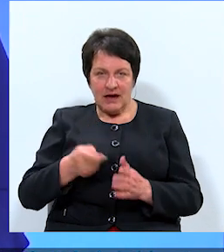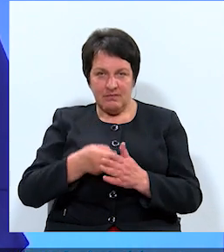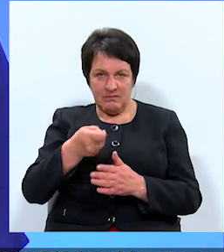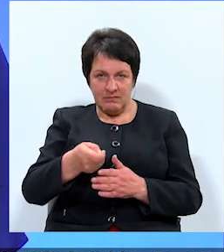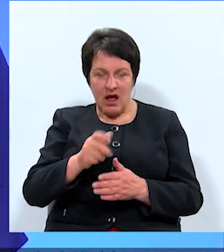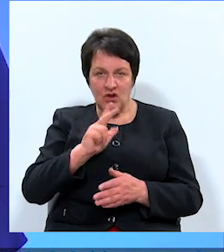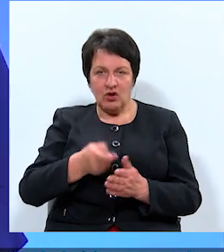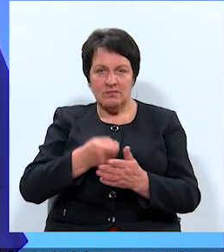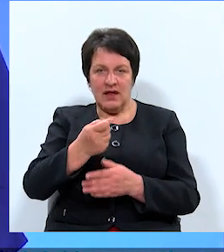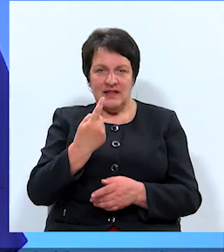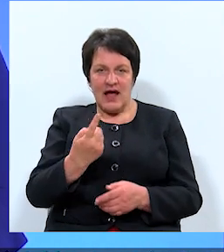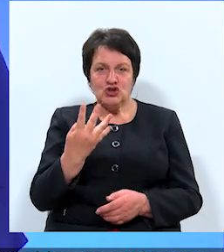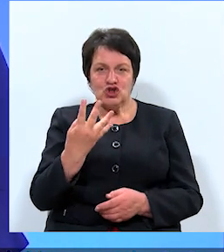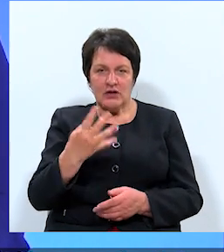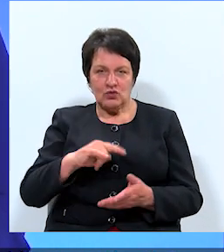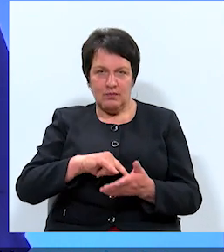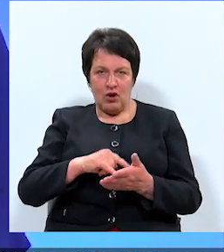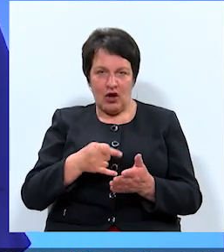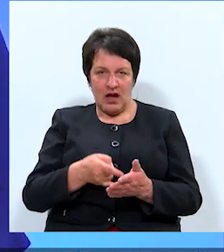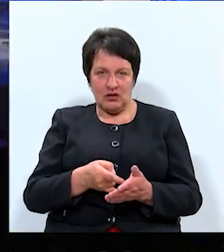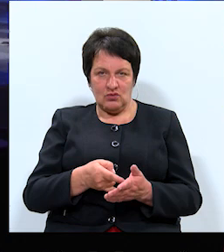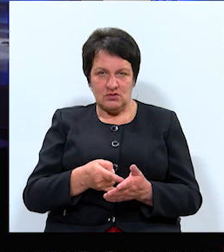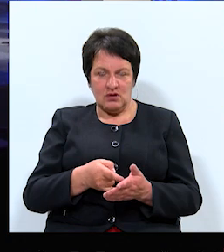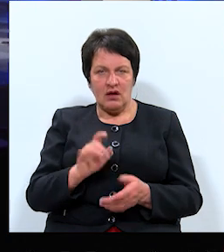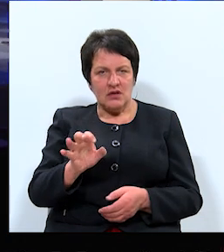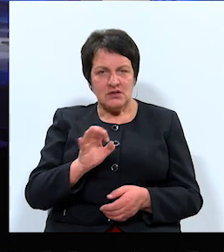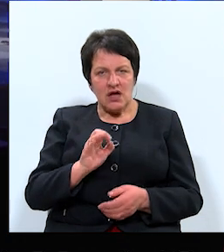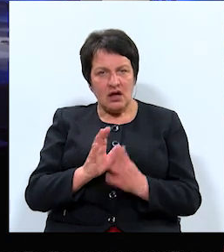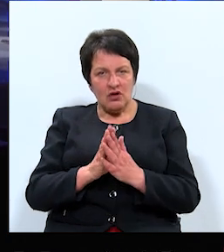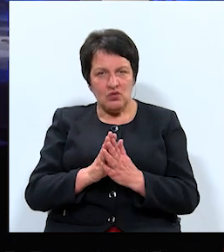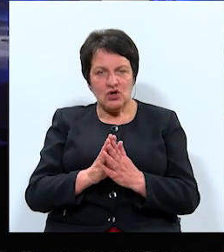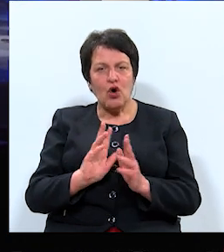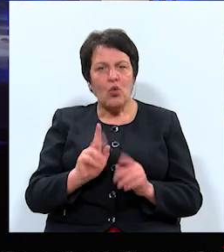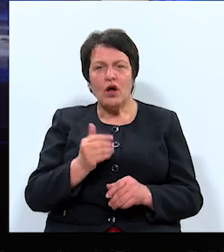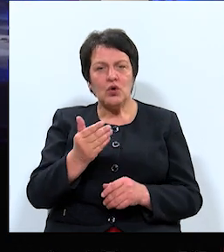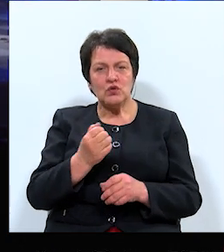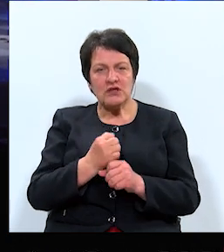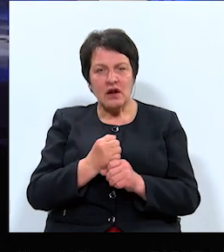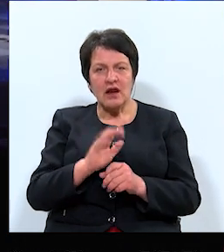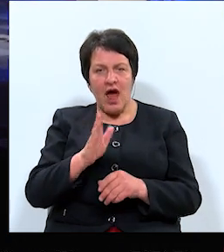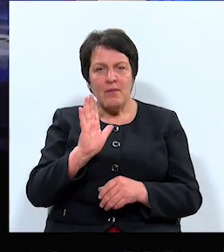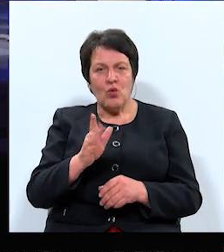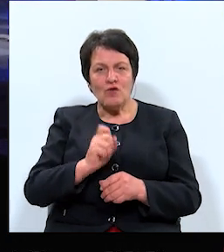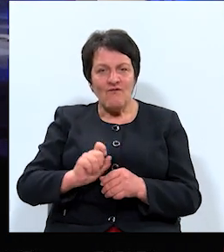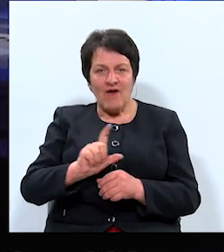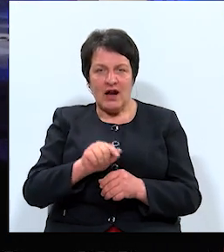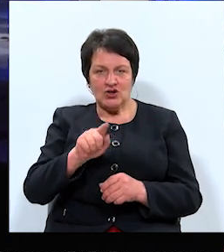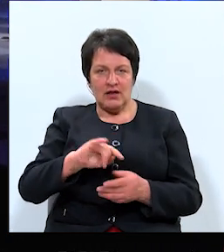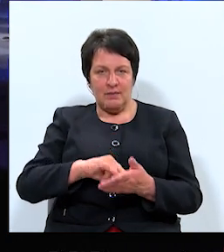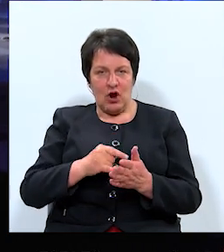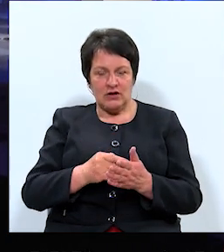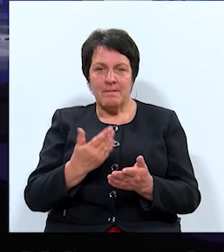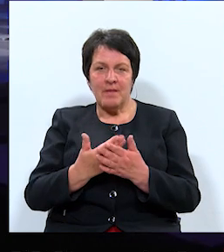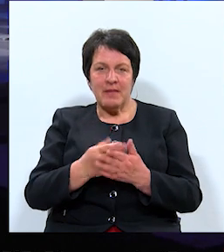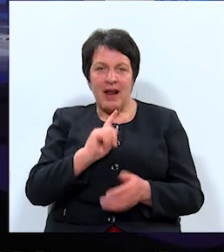iesniedz tikai četrus projektus. Sakiet, Lūdzu, ko jūs darījāt, lai būtu vairāk šādi projekti? Jo,